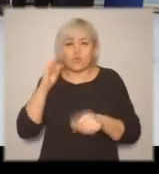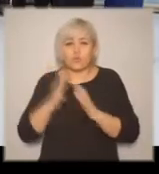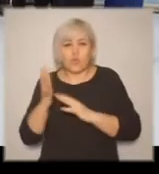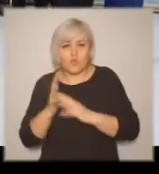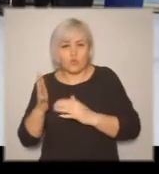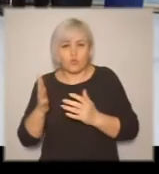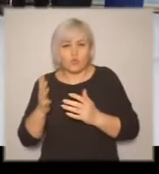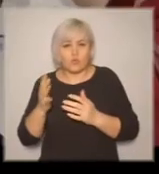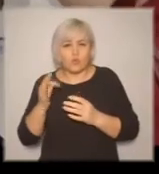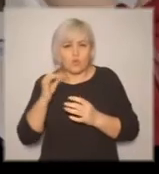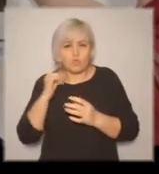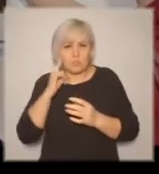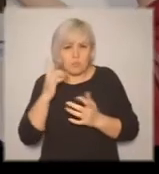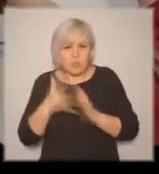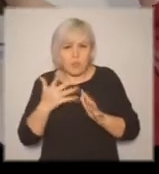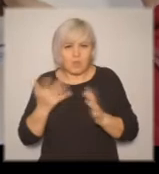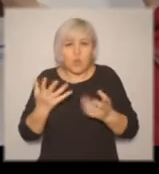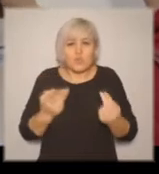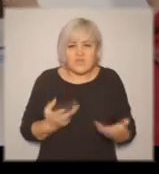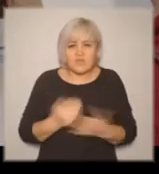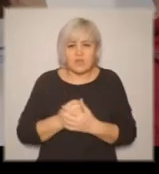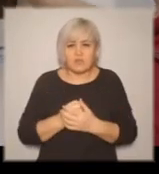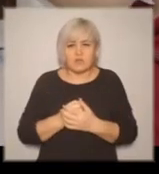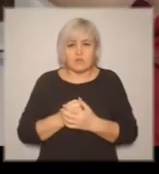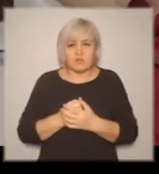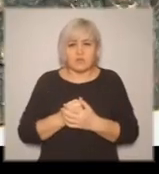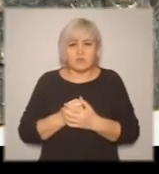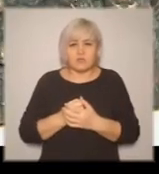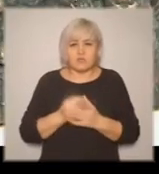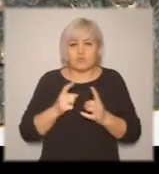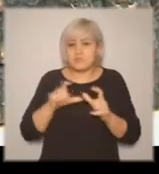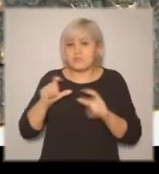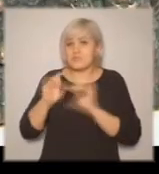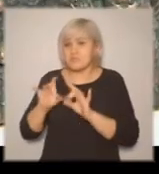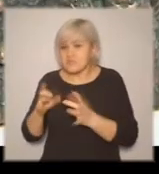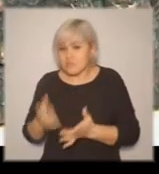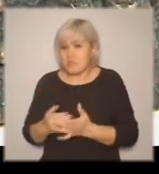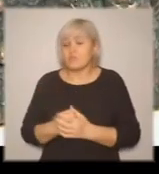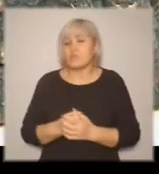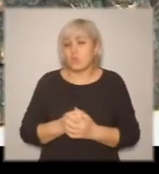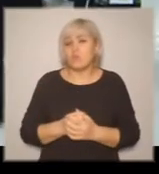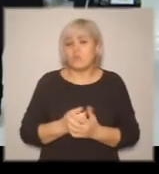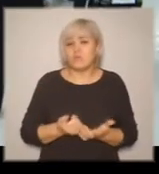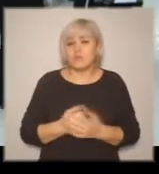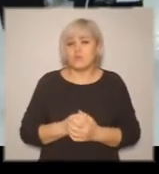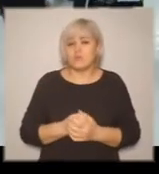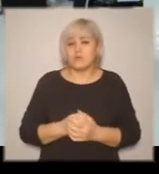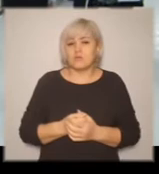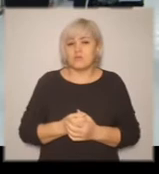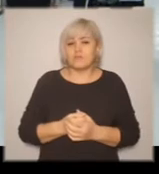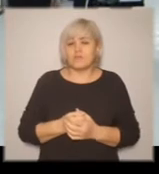складывается представление о том, как это выглядит. Представление о холодных, теплых оттенках. Это все есть даже у тех людей, которые